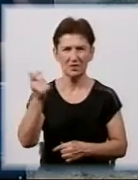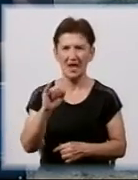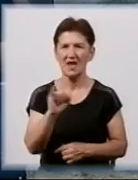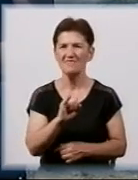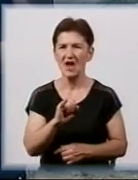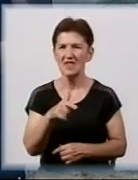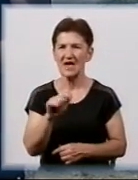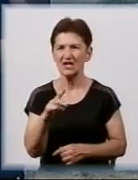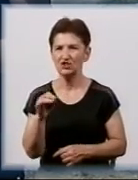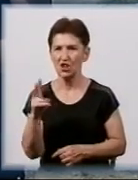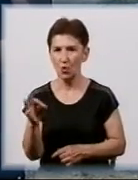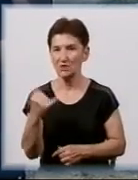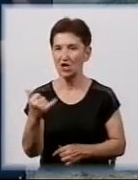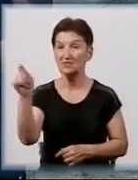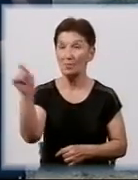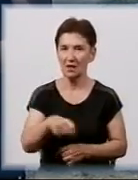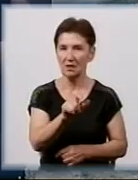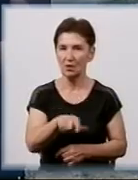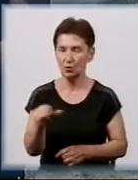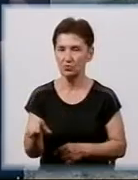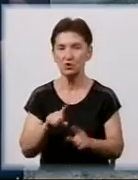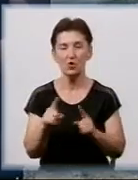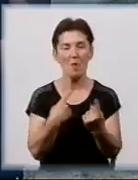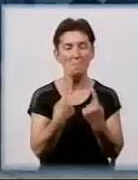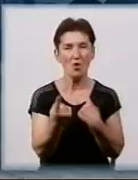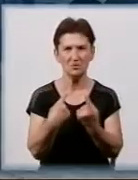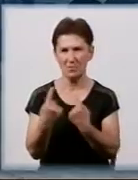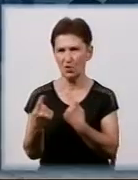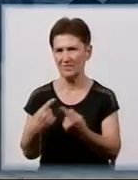Гарашенко. Зараз сюди приїхали люди, аби поспілкуватися.